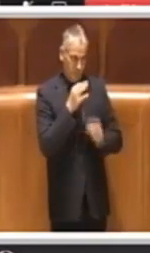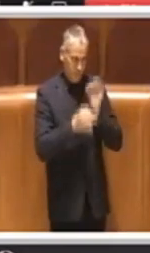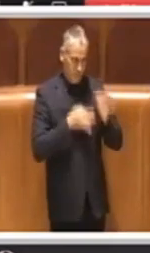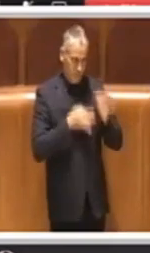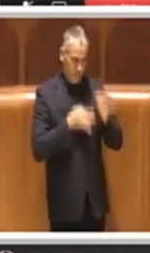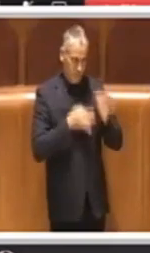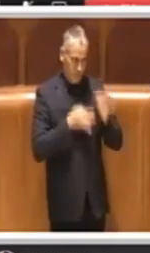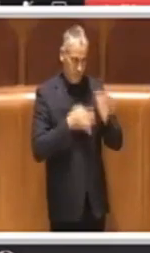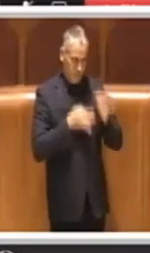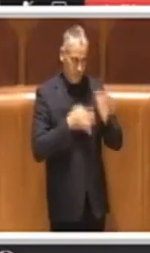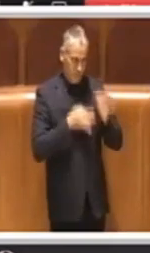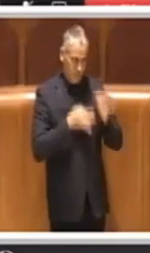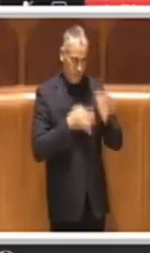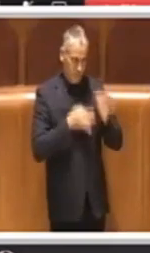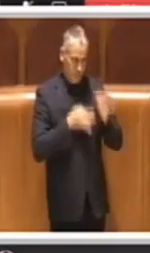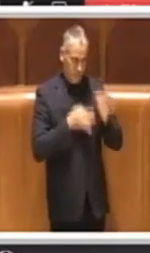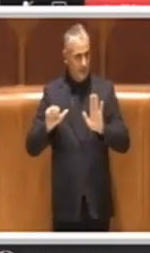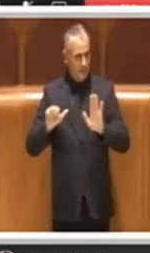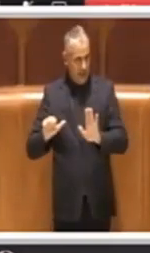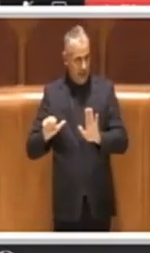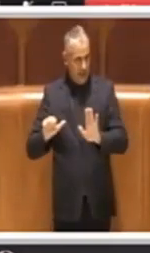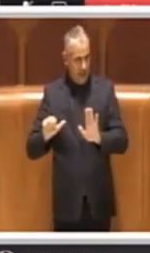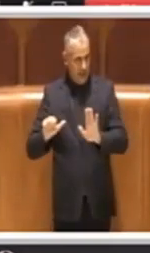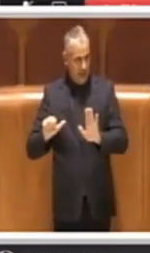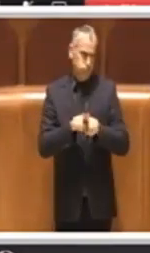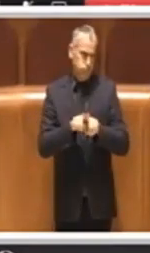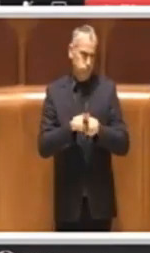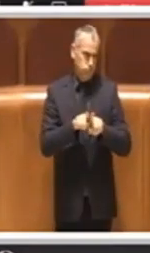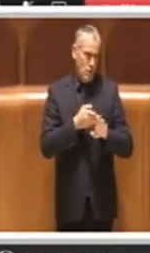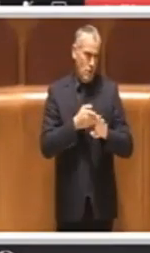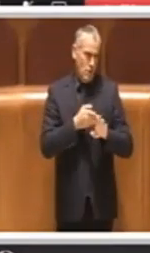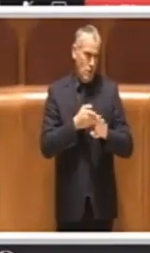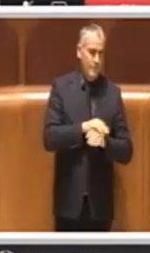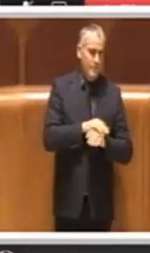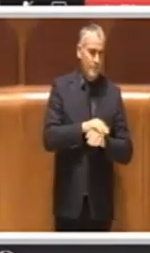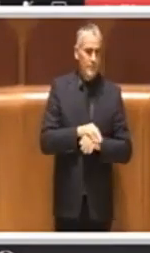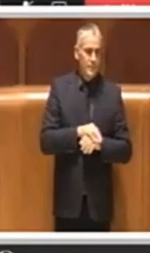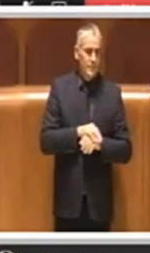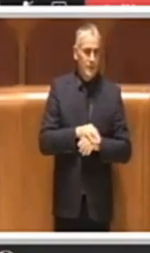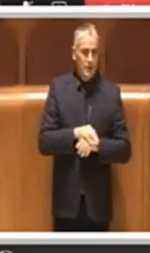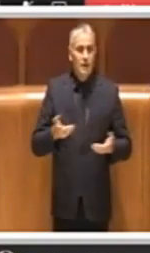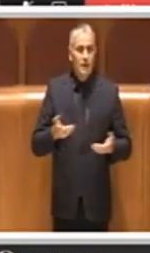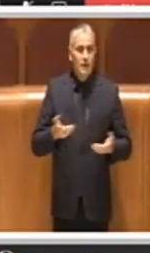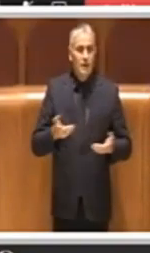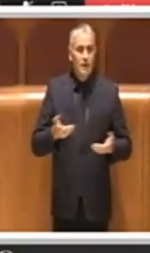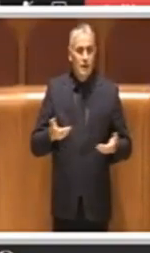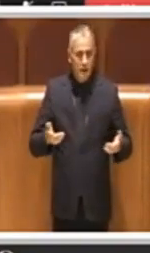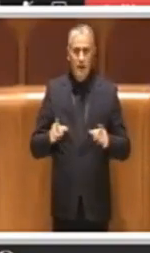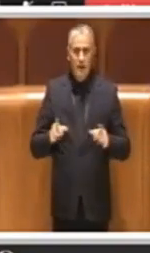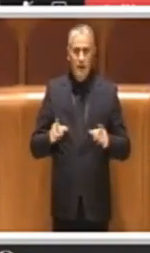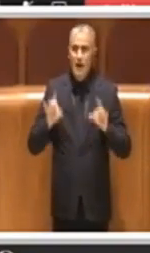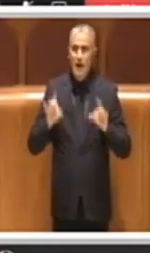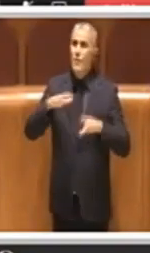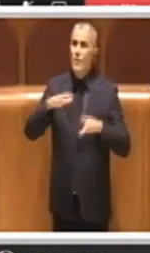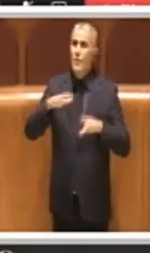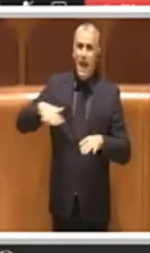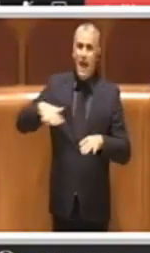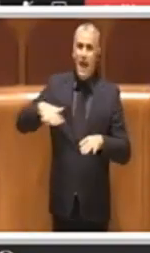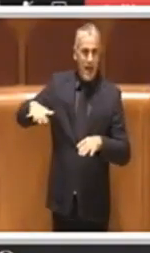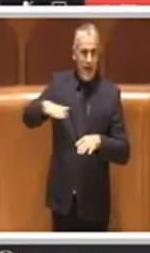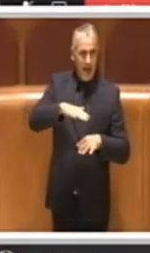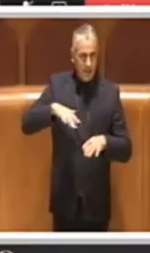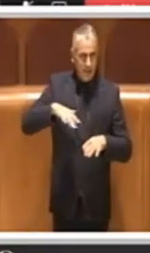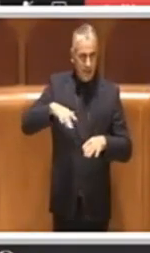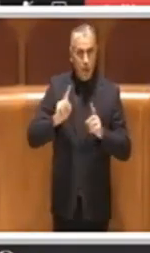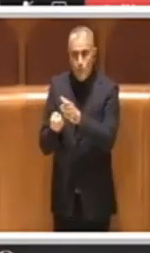l'ordine del giorno numero 7 che è sulla falsa rega del precedente. questo caso l'agente inquinante che si è considerata è